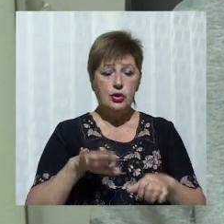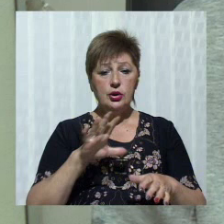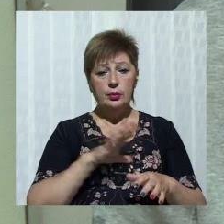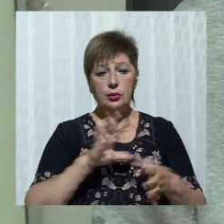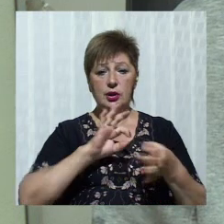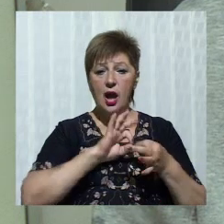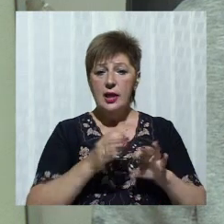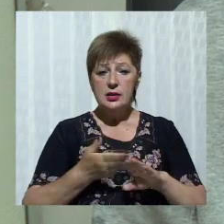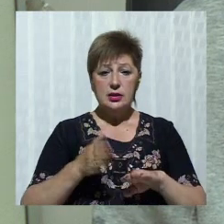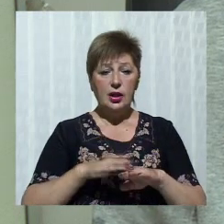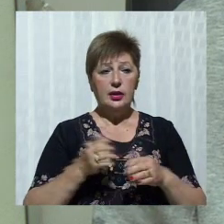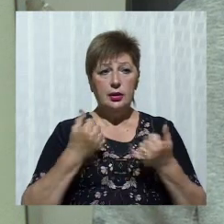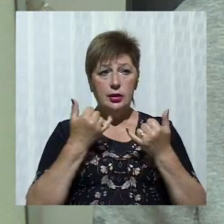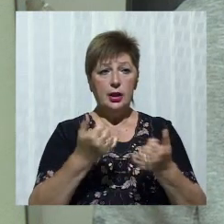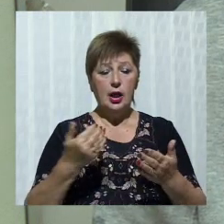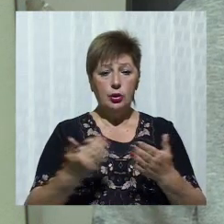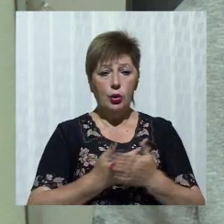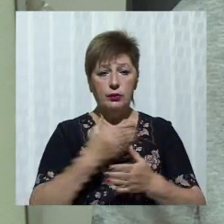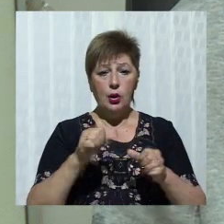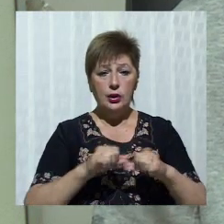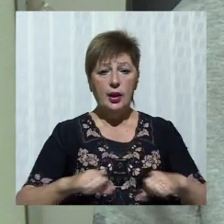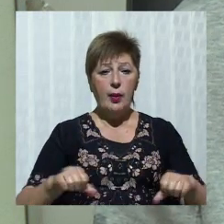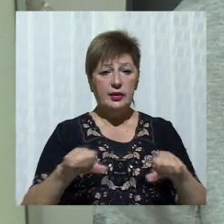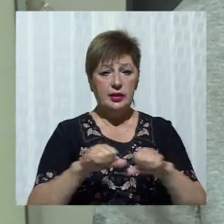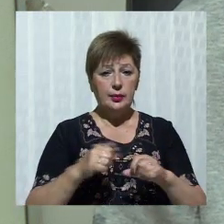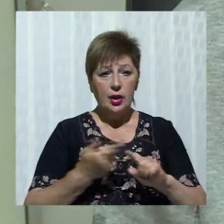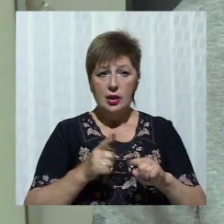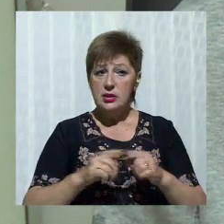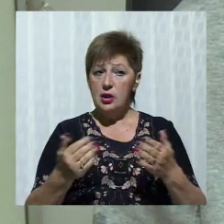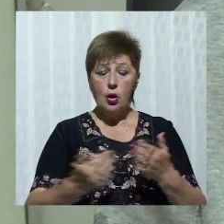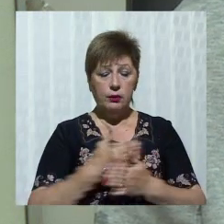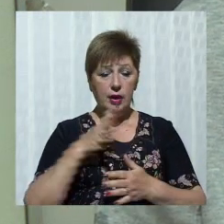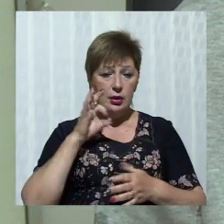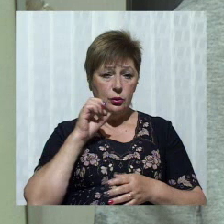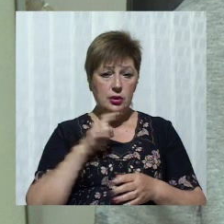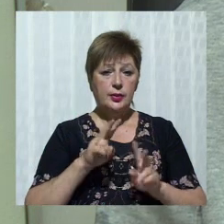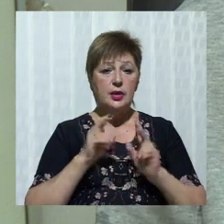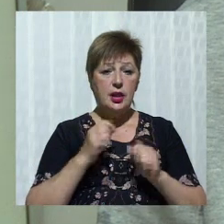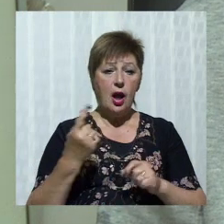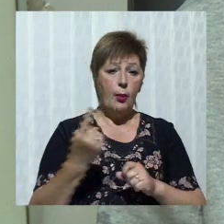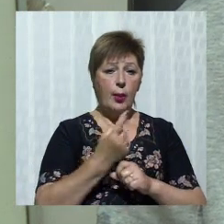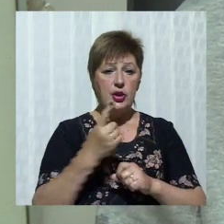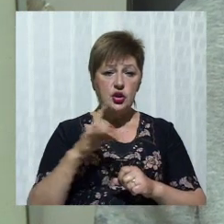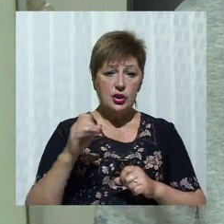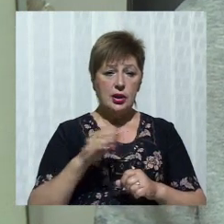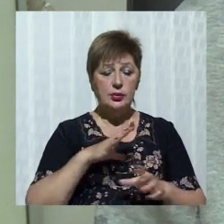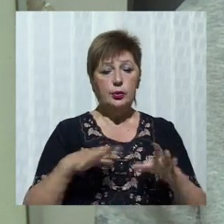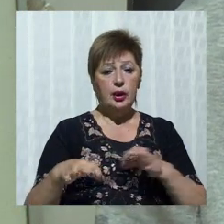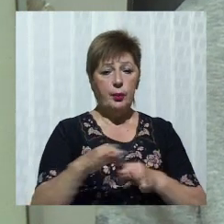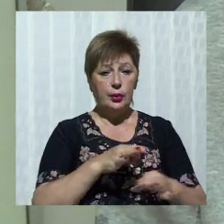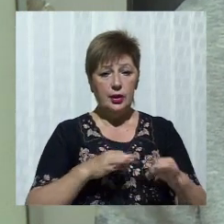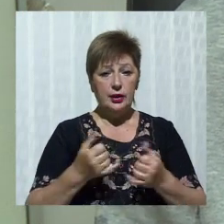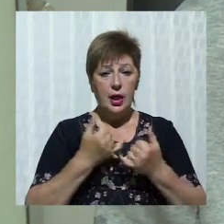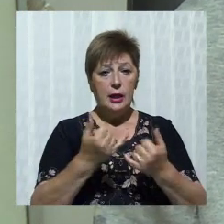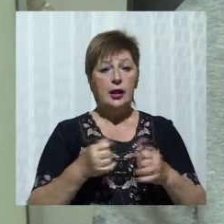для нового департаменту реалізовувати. Це новий досвід, як перший раз були проєкти, тобто для